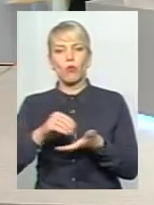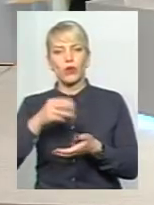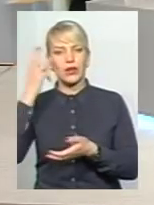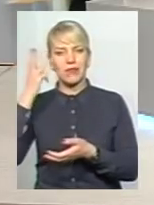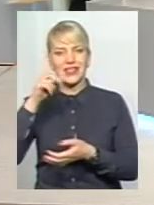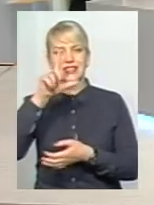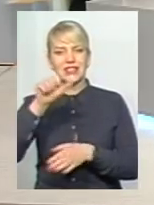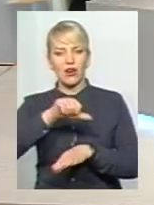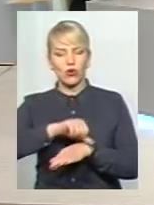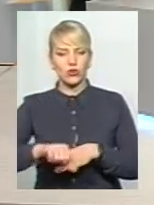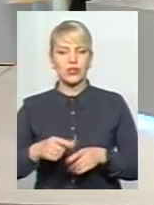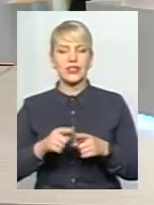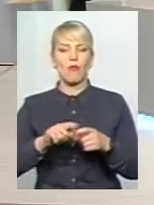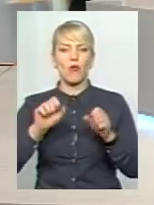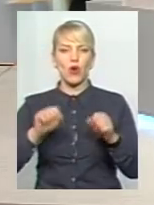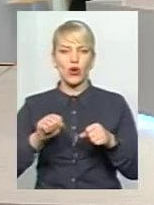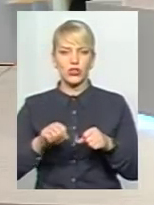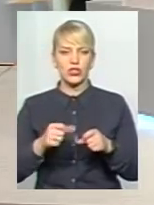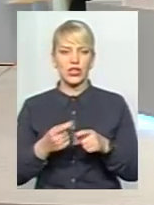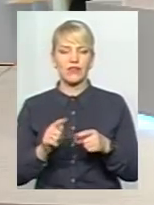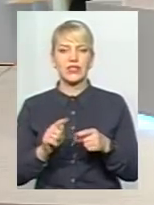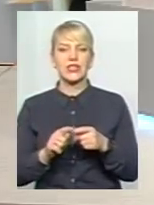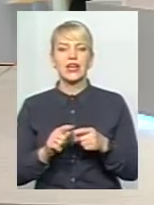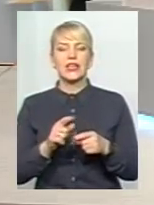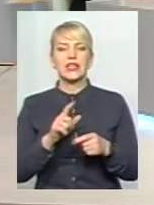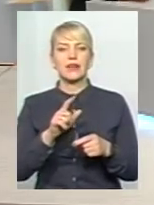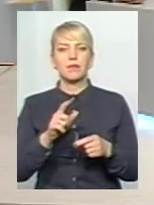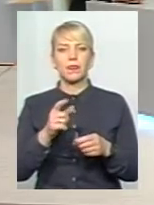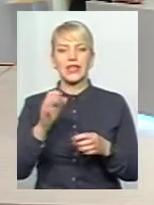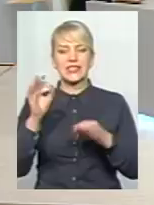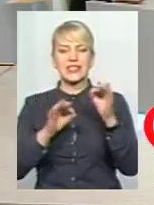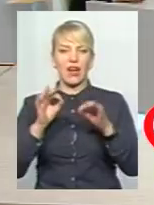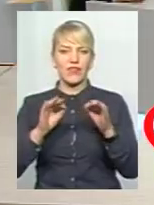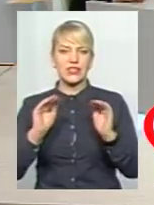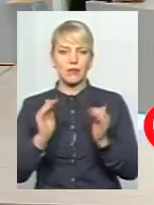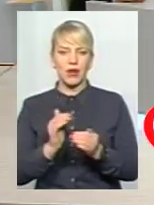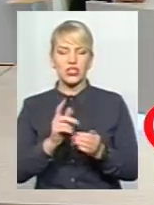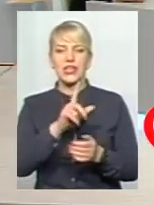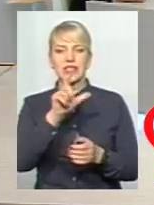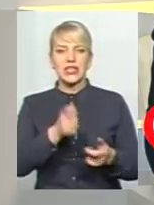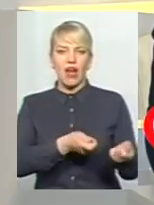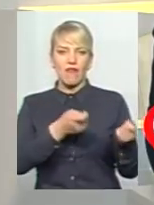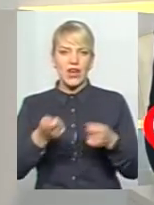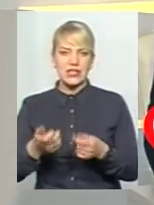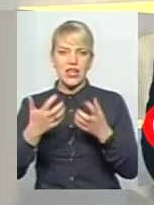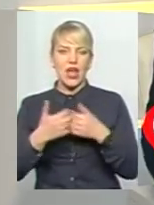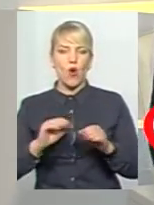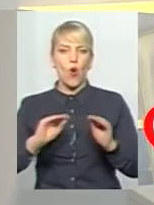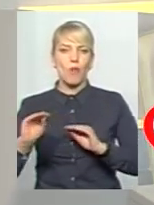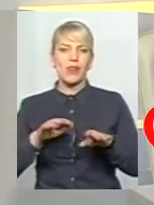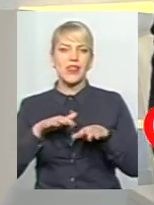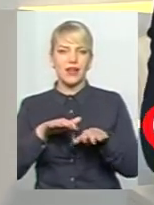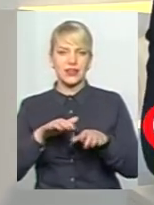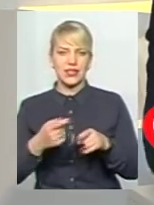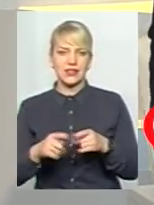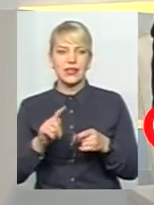за ввезене обладнання. Тобто, я думаю, що в нас піде дуже активна співпраця, принаймні, ну,